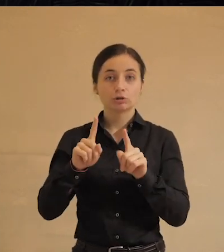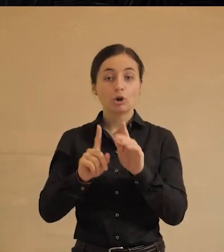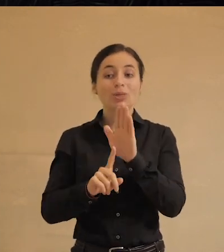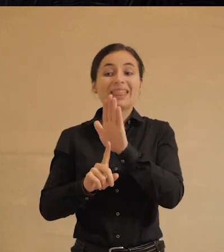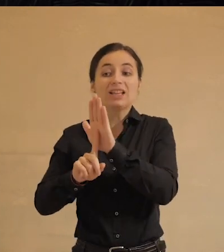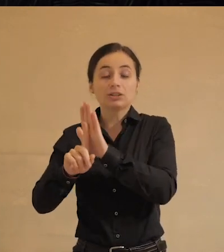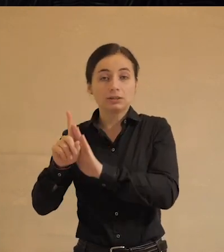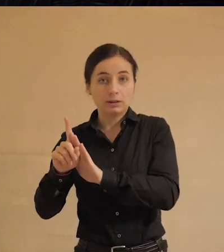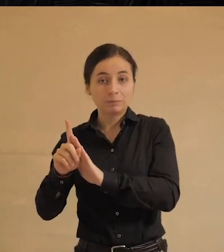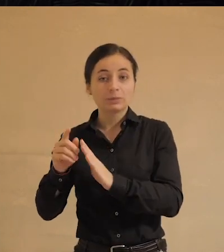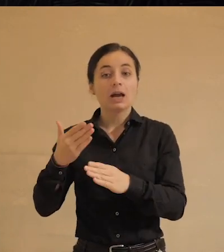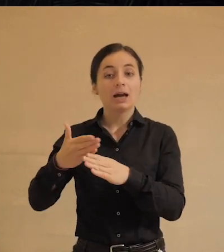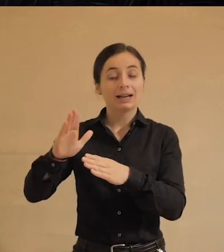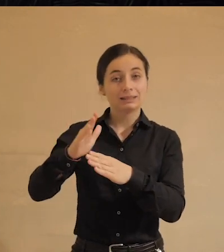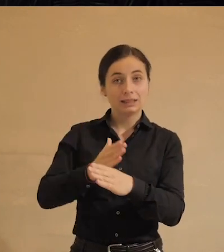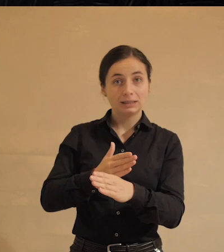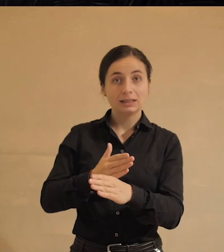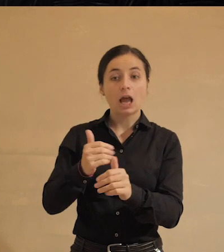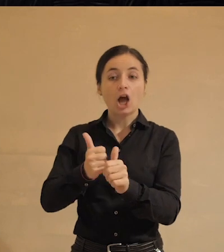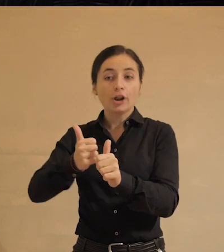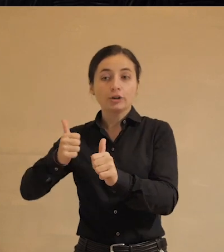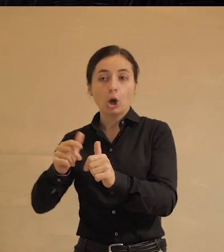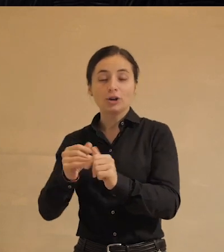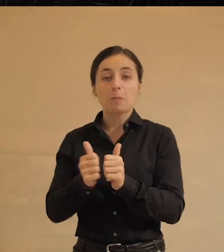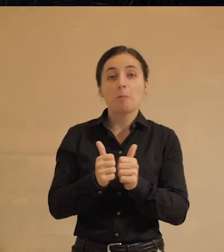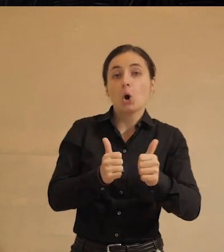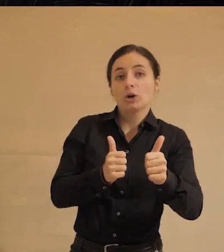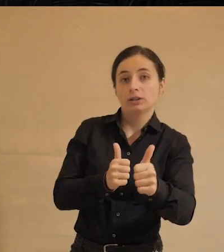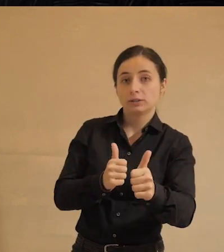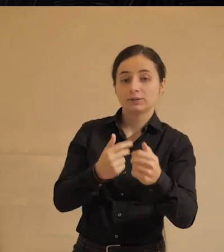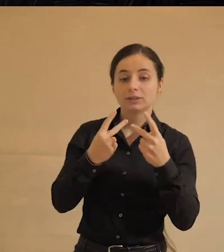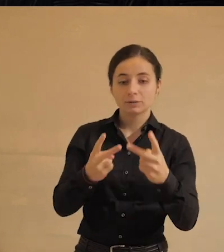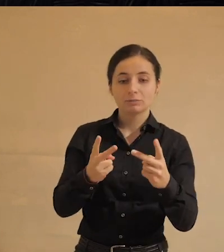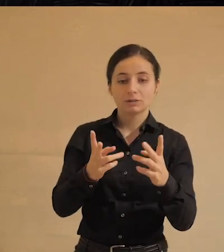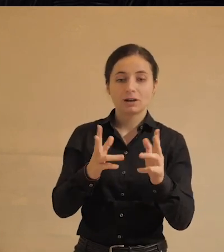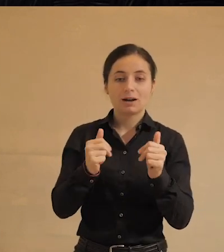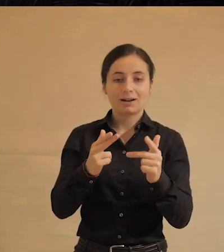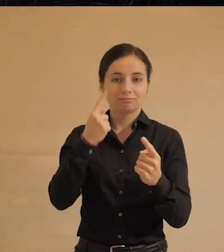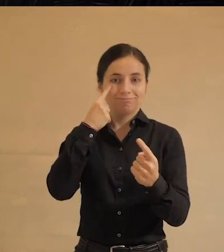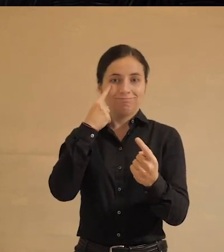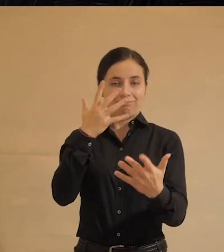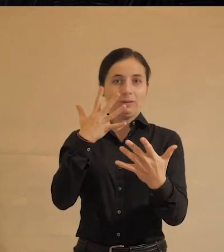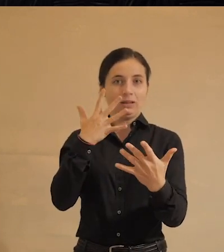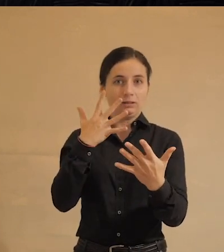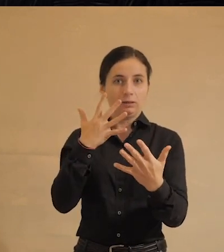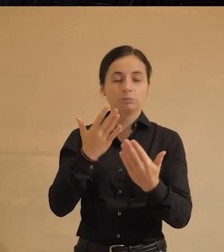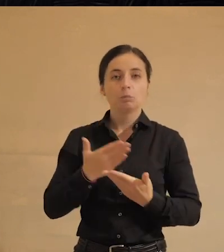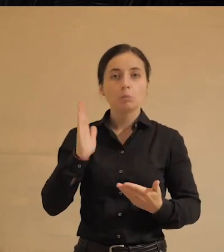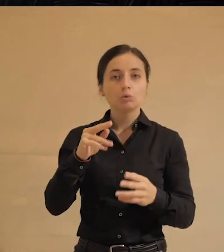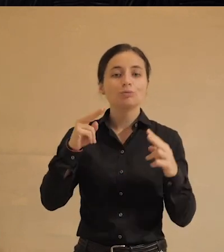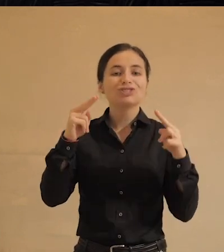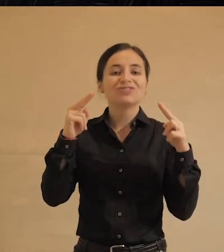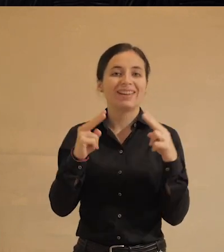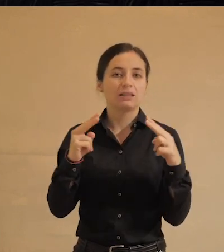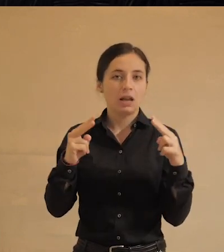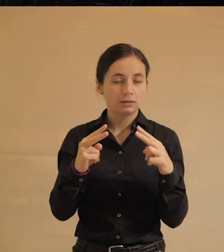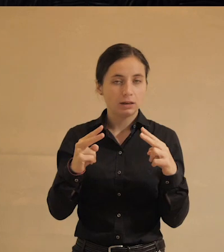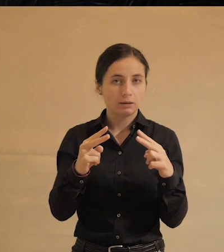разделение на ретроградов и прогрессистов уже не выглядит таким внятным. Мы с вами будем свидетелями